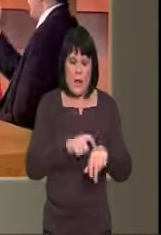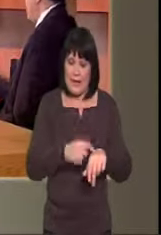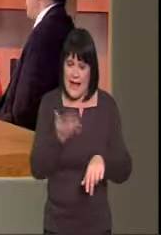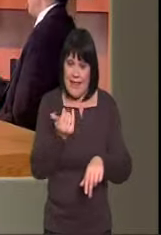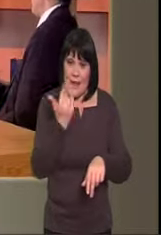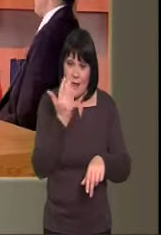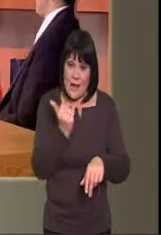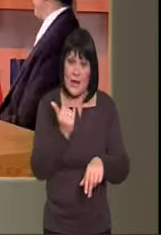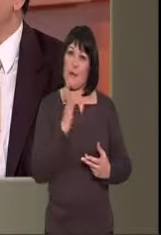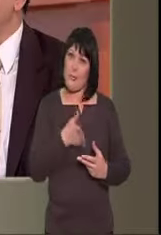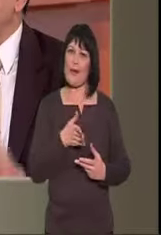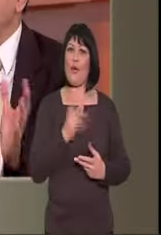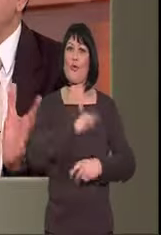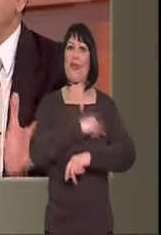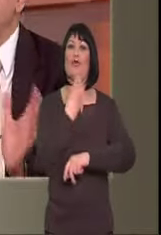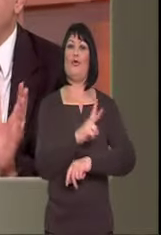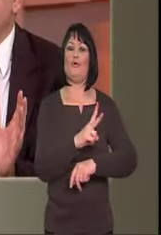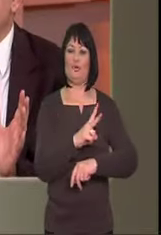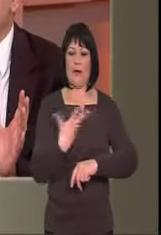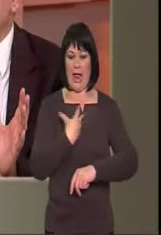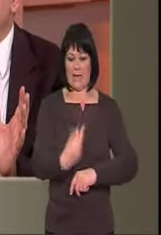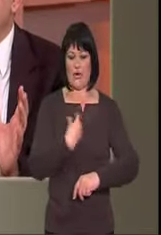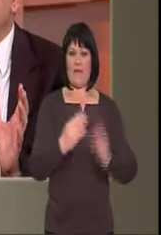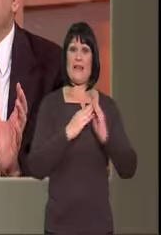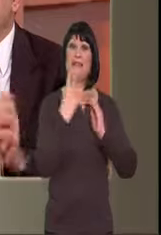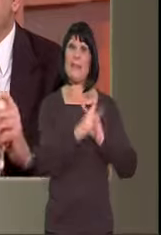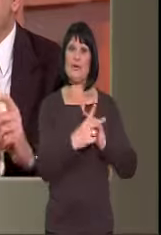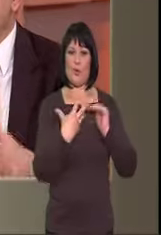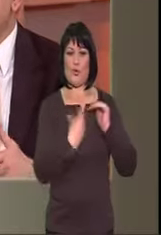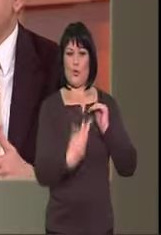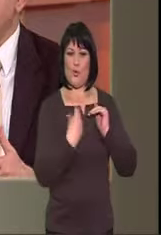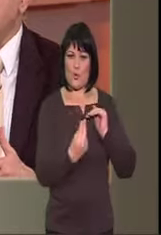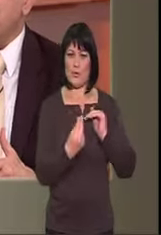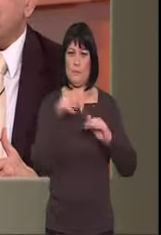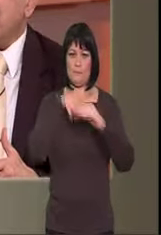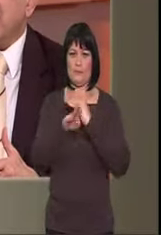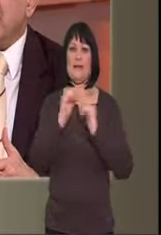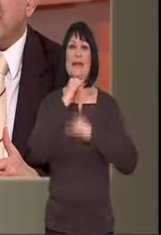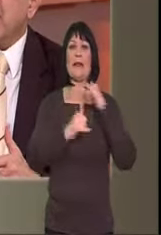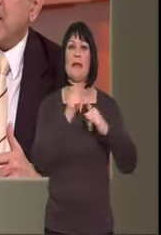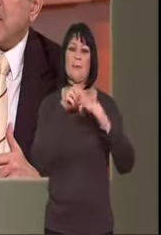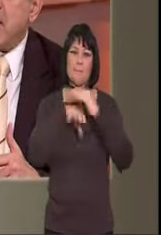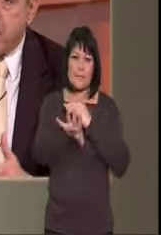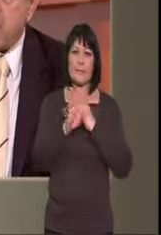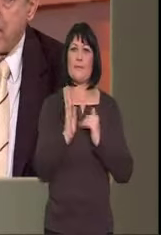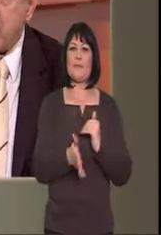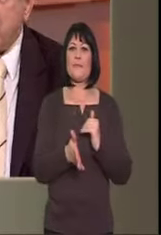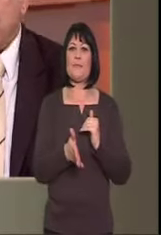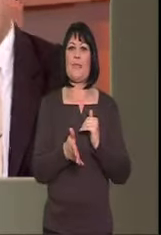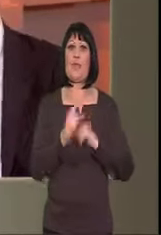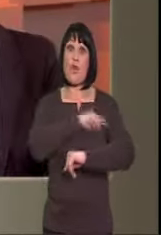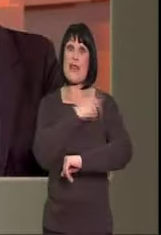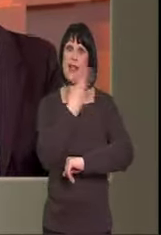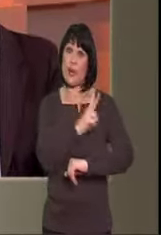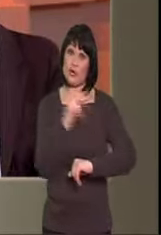Σε καμία περίπτωση να πάει στο σπίτι. Μια εκτινογραφία η οποία βγαίνει στο σπίτι αμέσως ανεβαίνει στο ίντερνετ και είναι προσβάσιμη